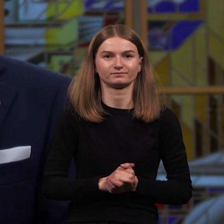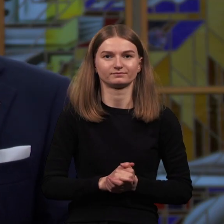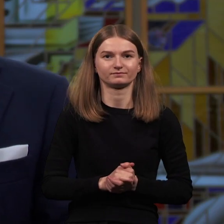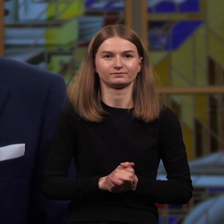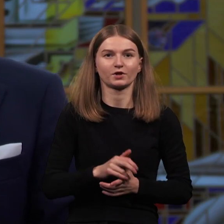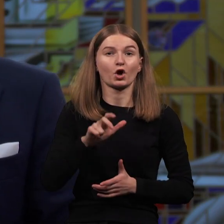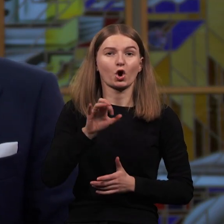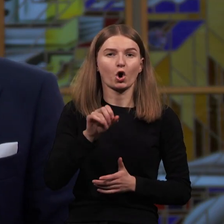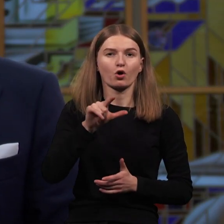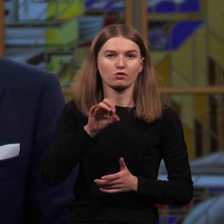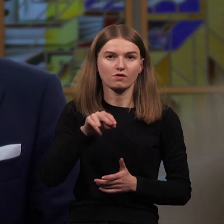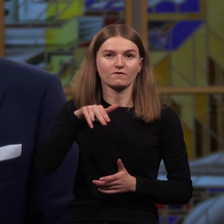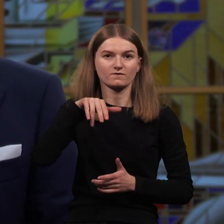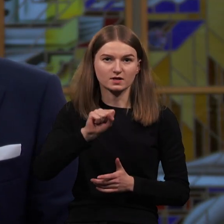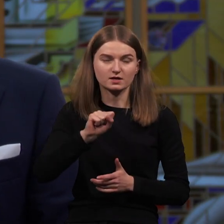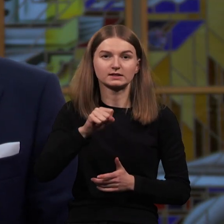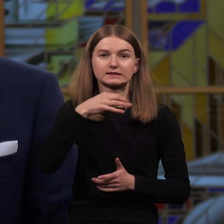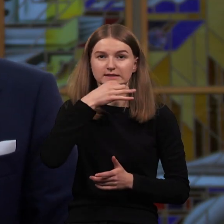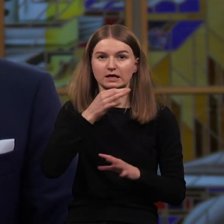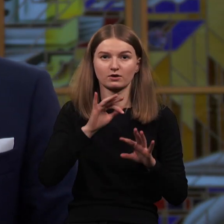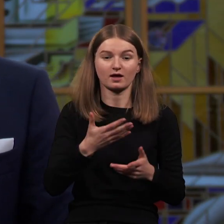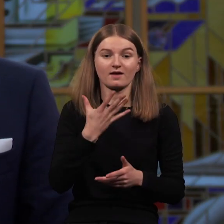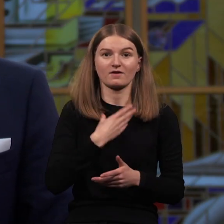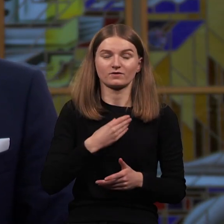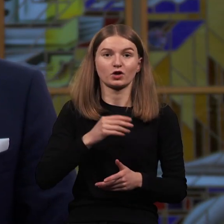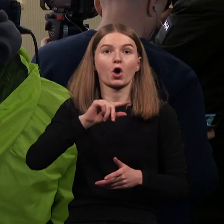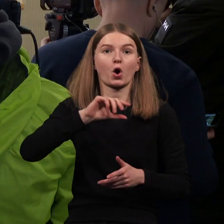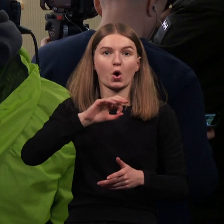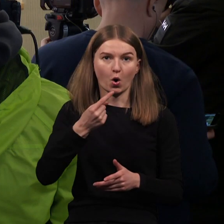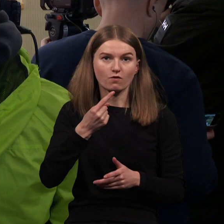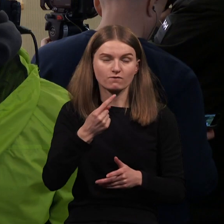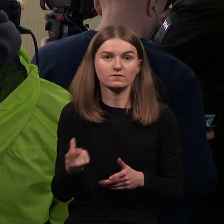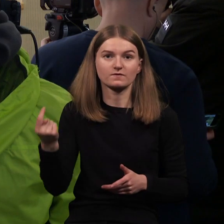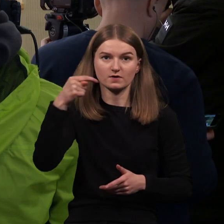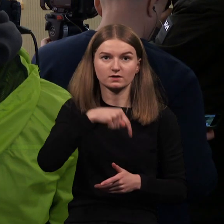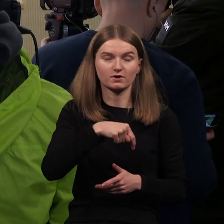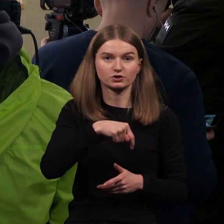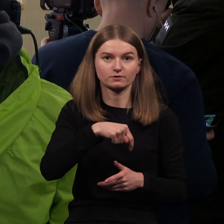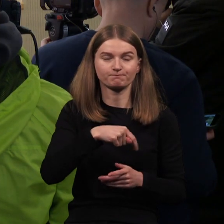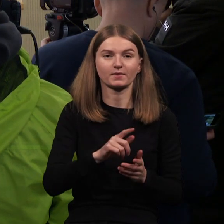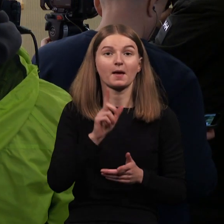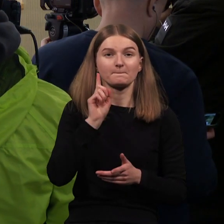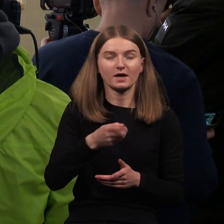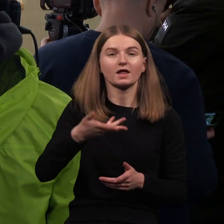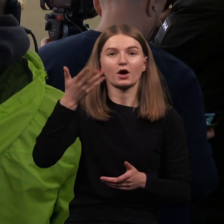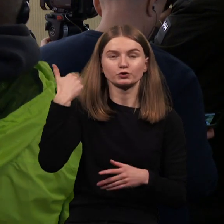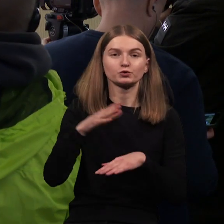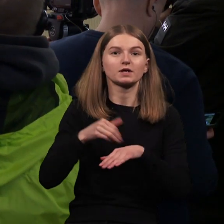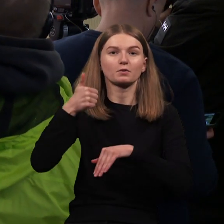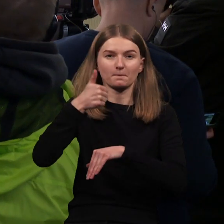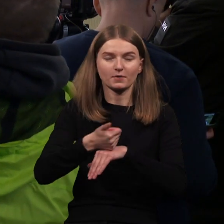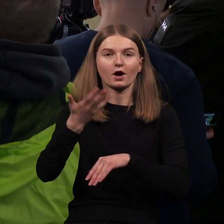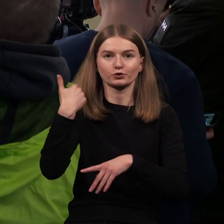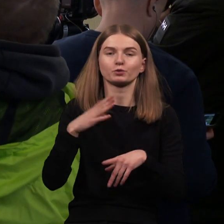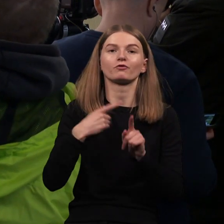Šimonas Valovne, kaip Lenkijos parlamento vadovas Vilniuje lankėsi pirmą kartą, su Seimo pirmininkė Viktorija Čmylytė Nilsen jie jau